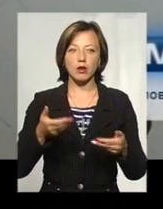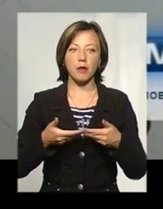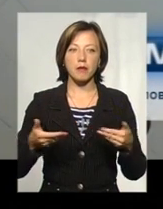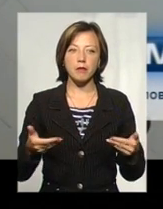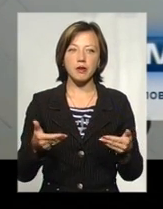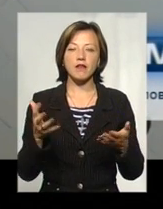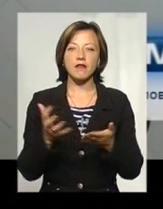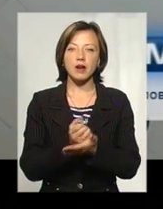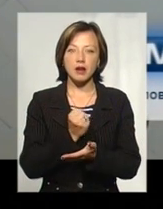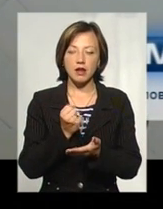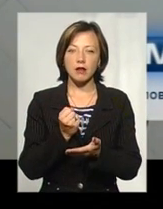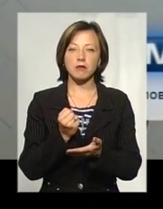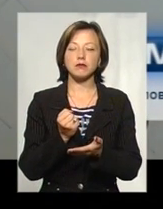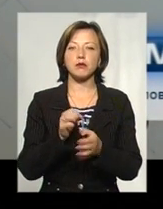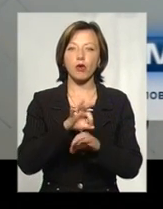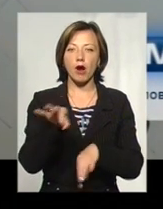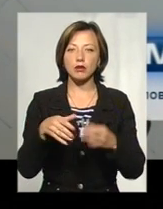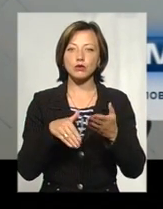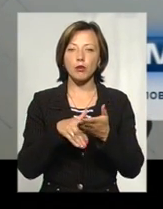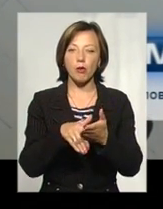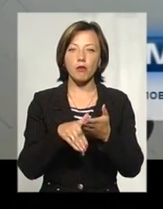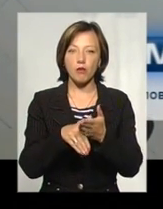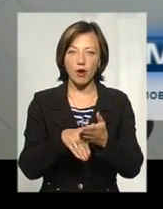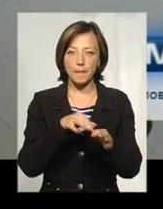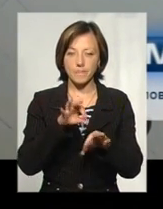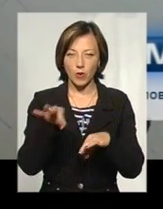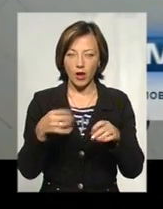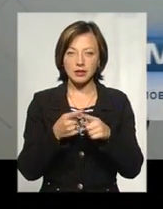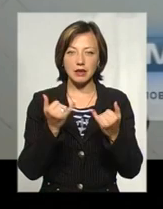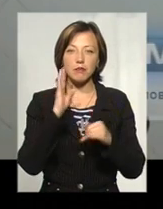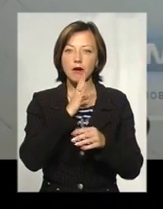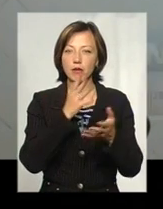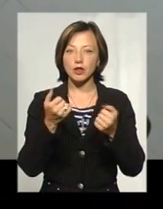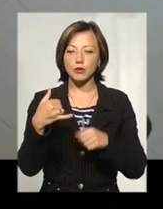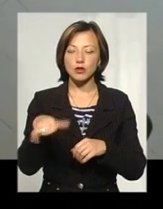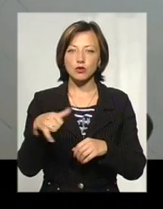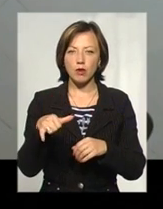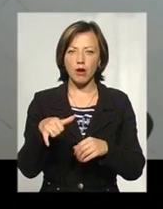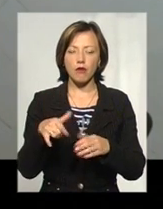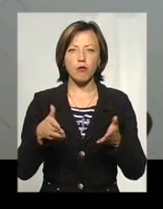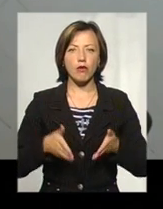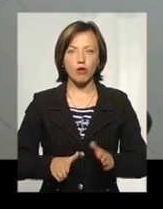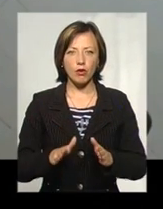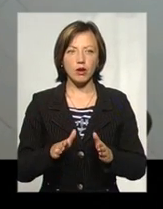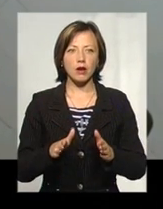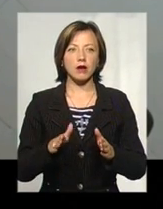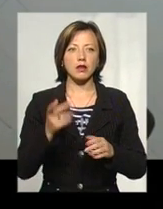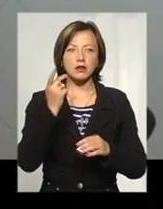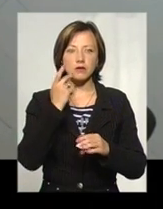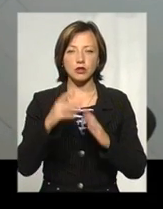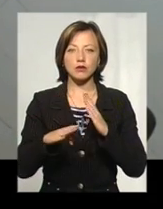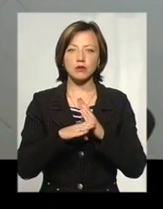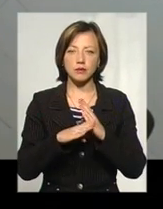допомоги вагітним та породіллям «Сумка в пологу». Зараз мами, які отримали, вони постійно звертаються до нас і